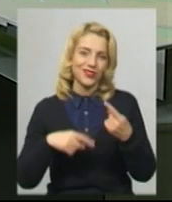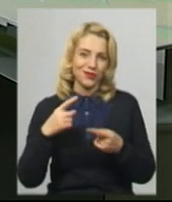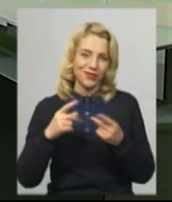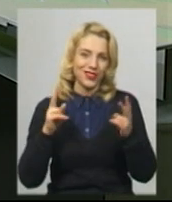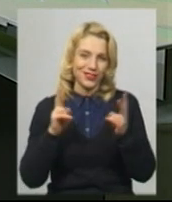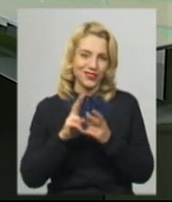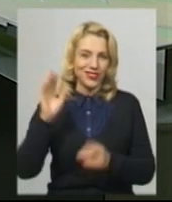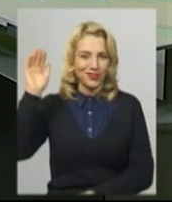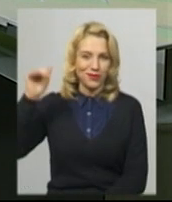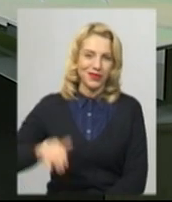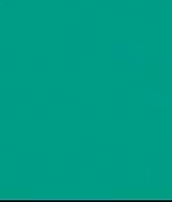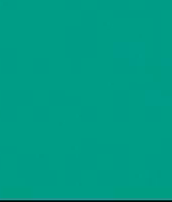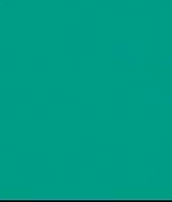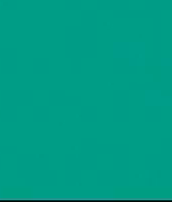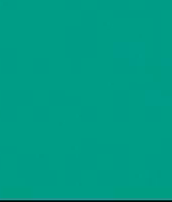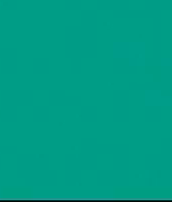о 20.30.